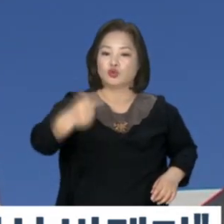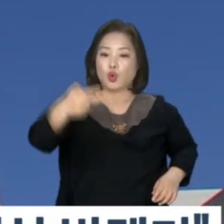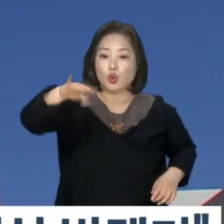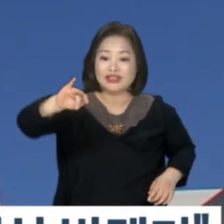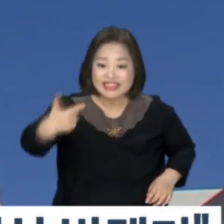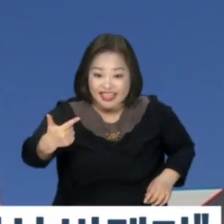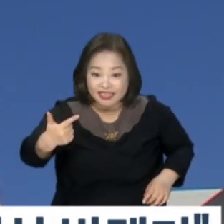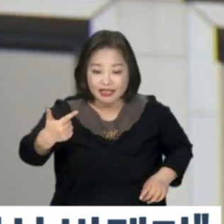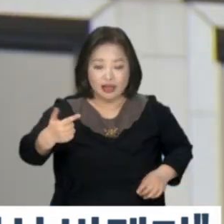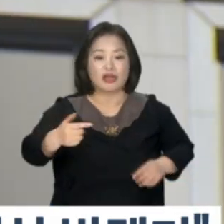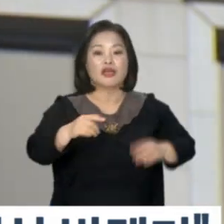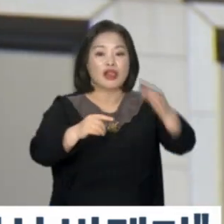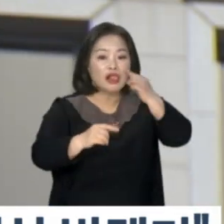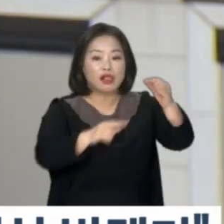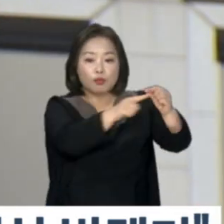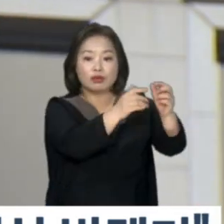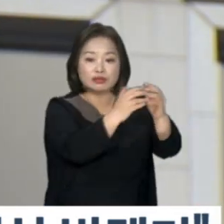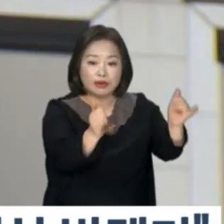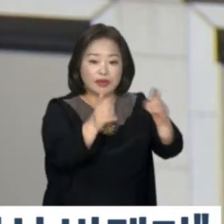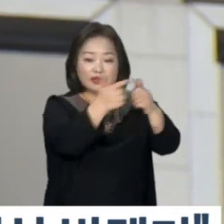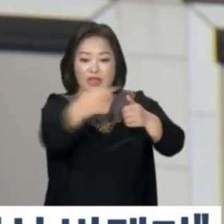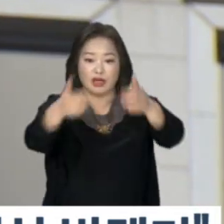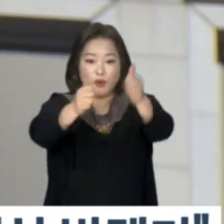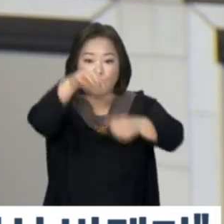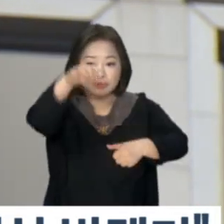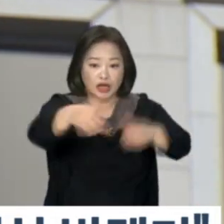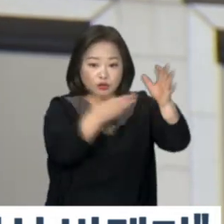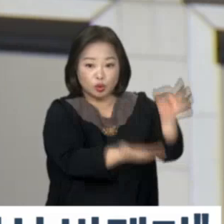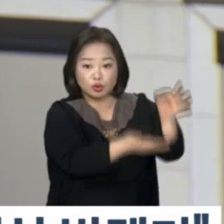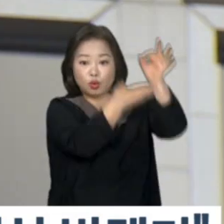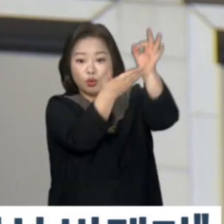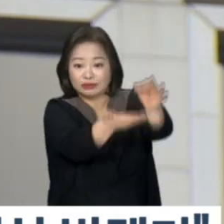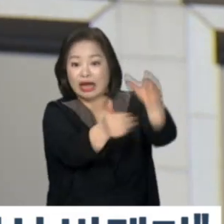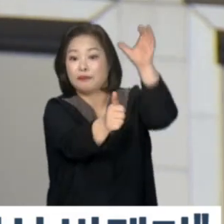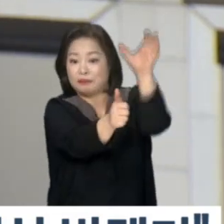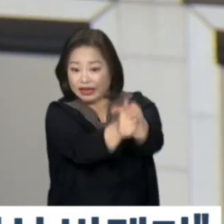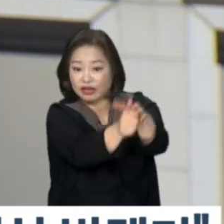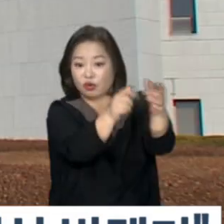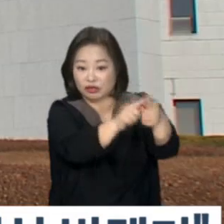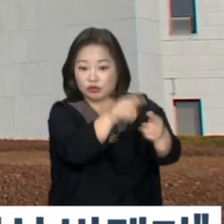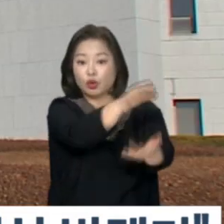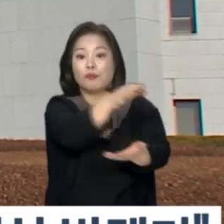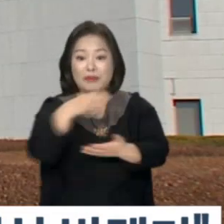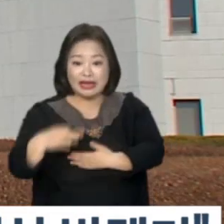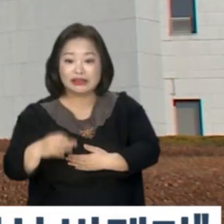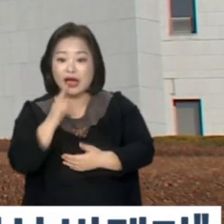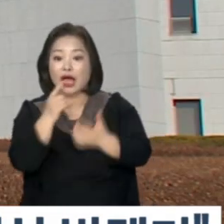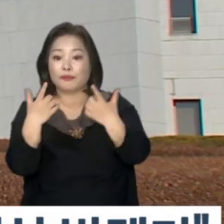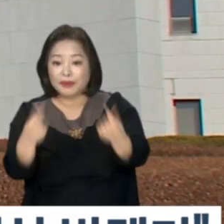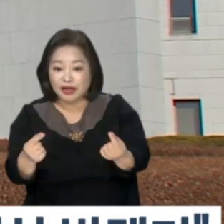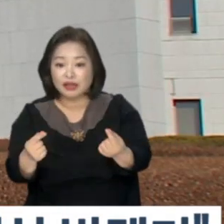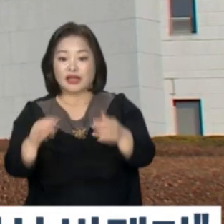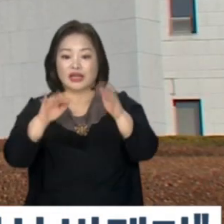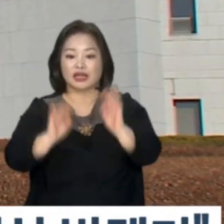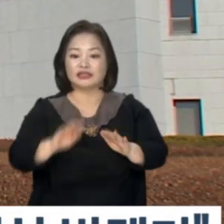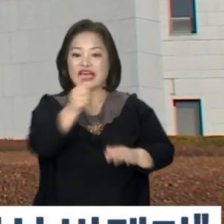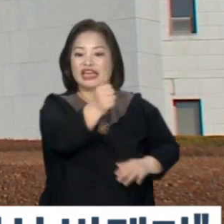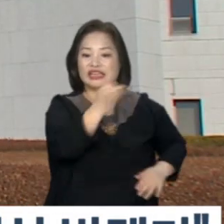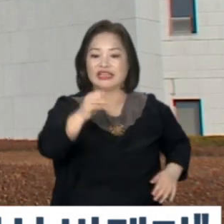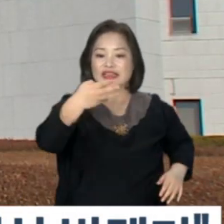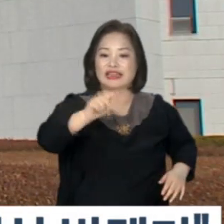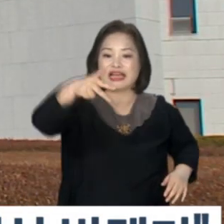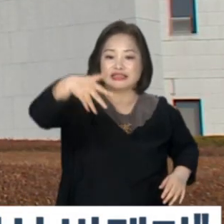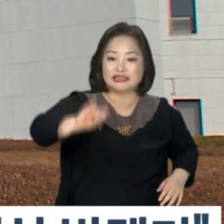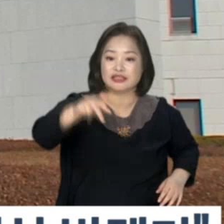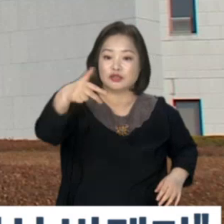원에 대해 출급 청구 절차를 밟을 계획이라고 밝혔습니다. 앞서 대법원은 이 씨 측이 히타치 조센을 상대로